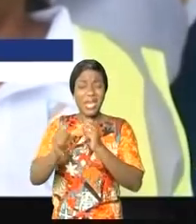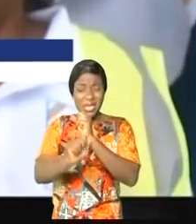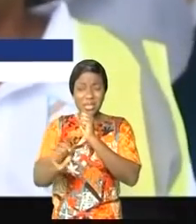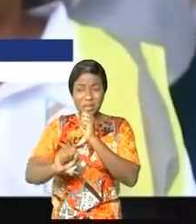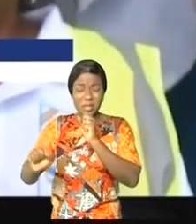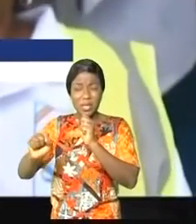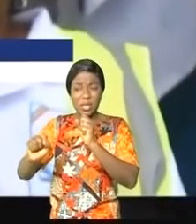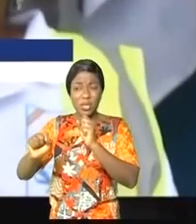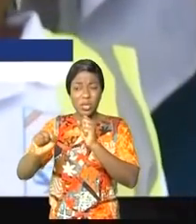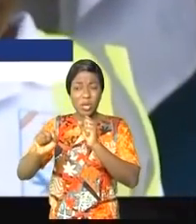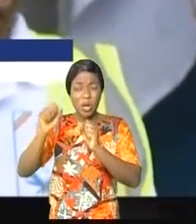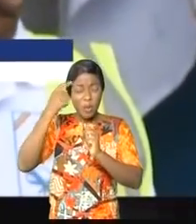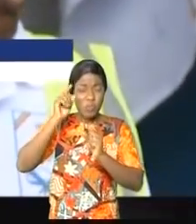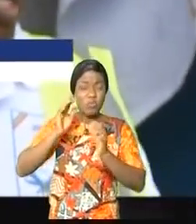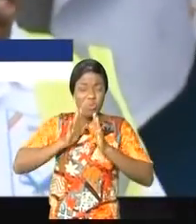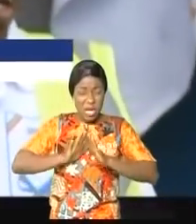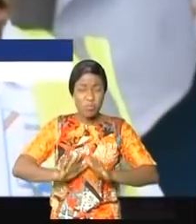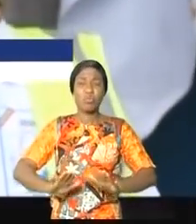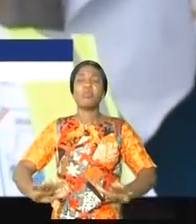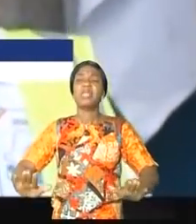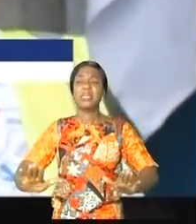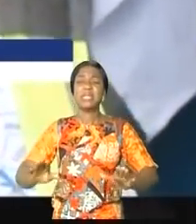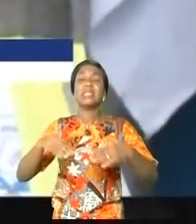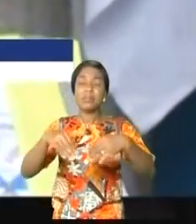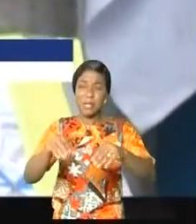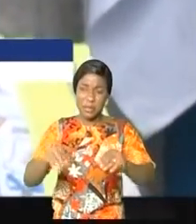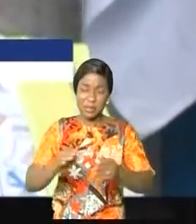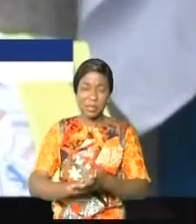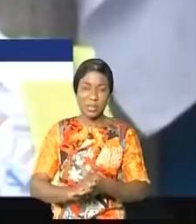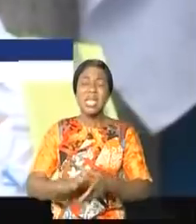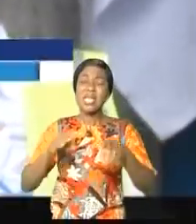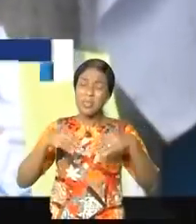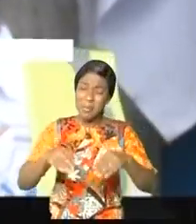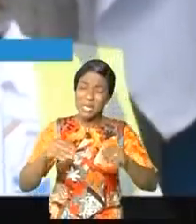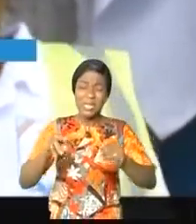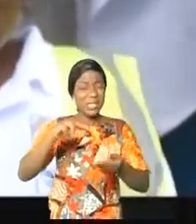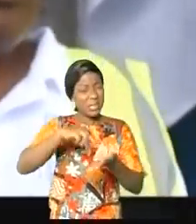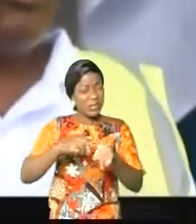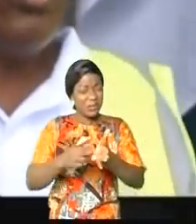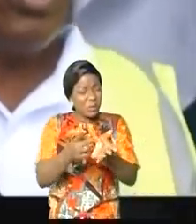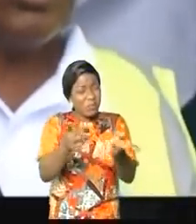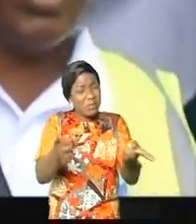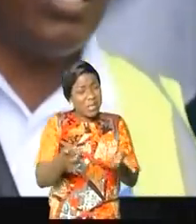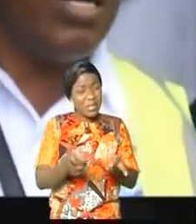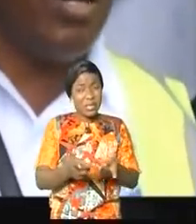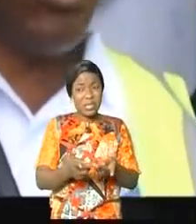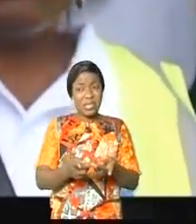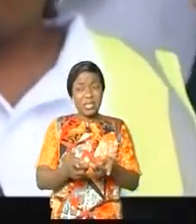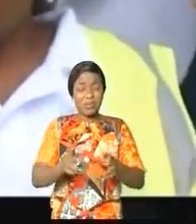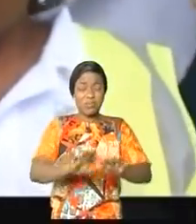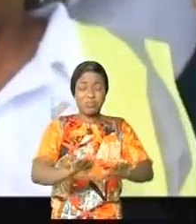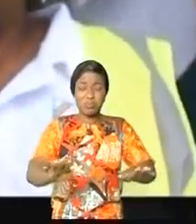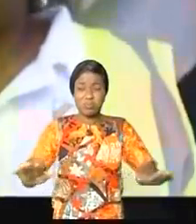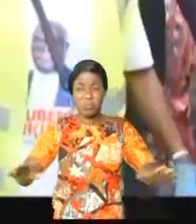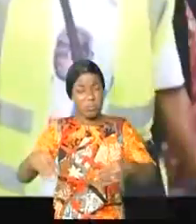propriété du marché. Un marché, ce n'est pas un endroit où on veut étaler n